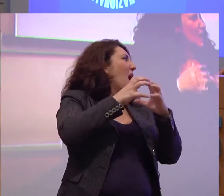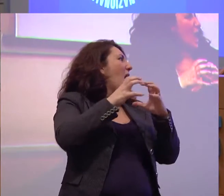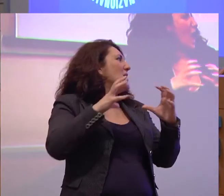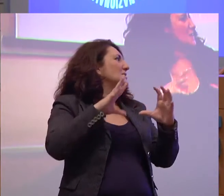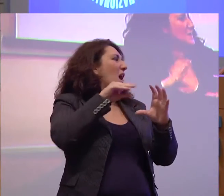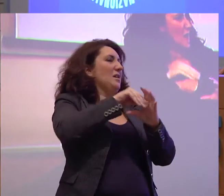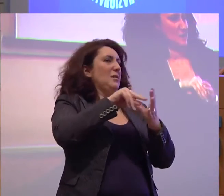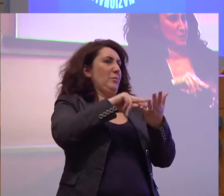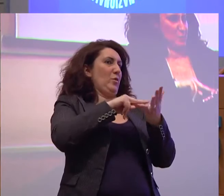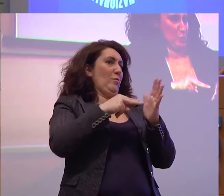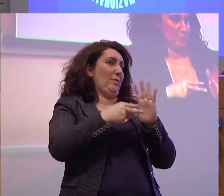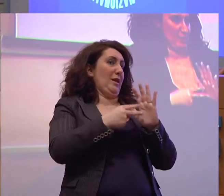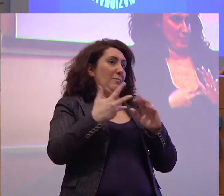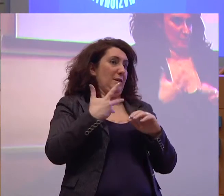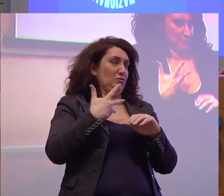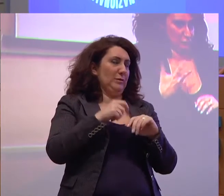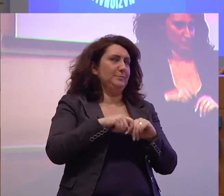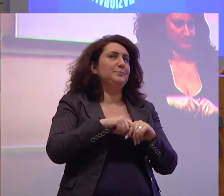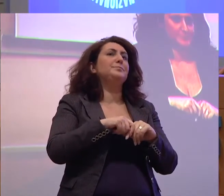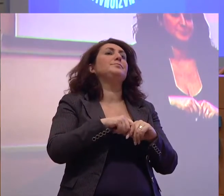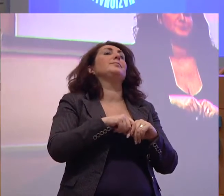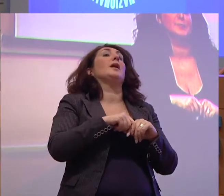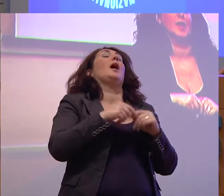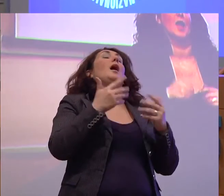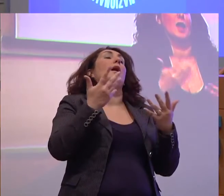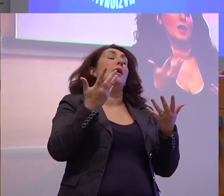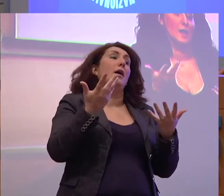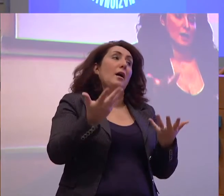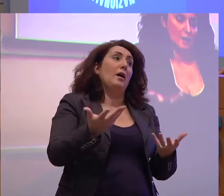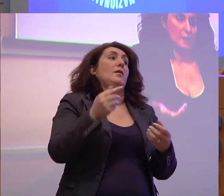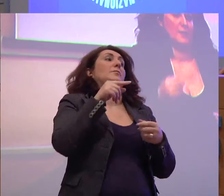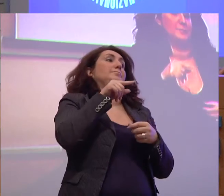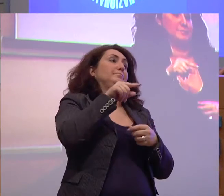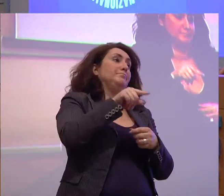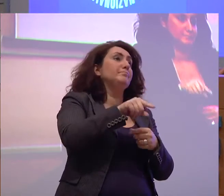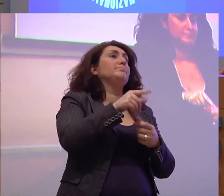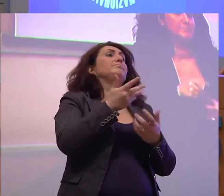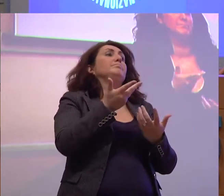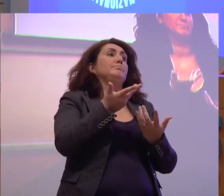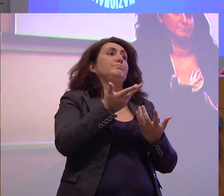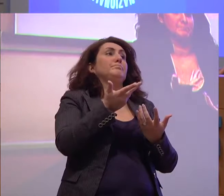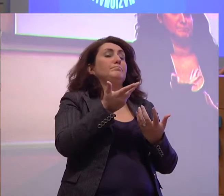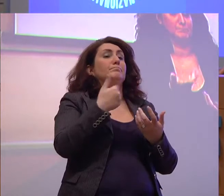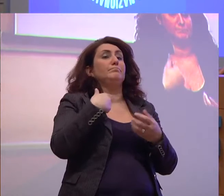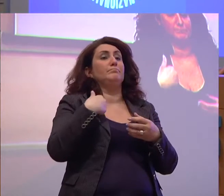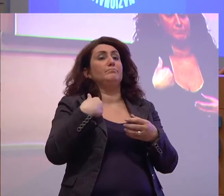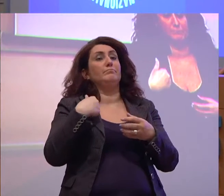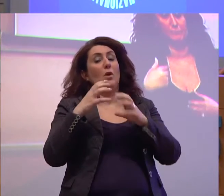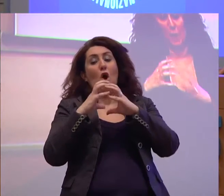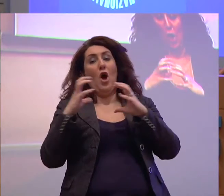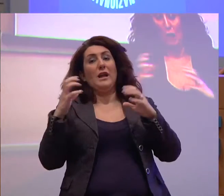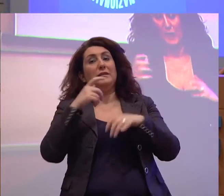ecco questo è l'attenzione che come organizzazione sindacale noi